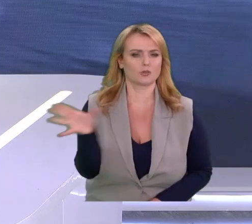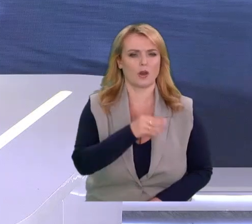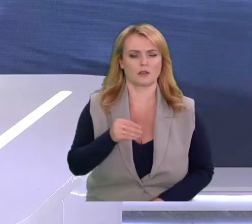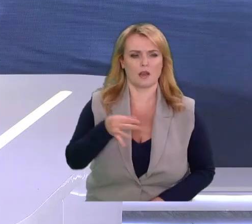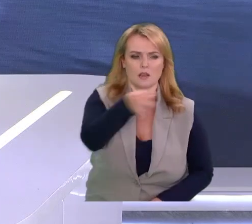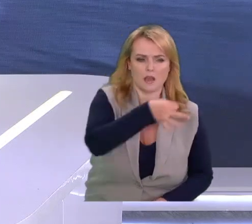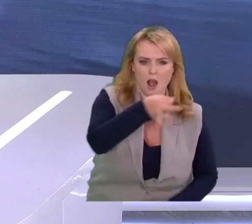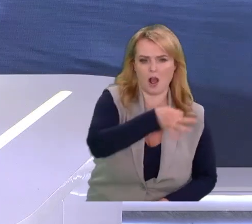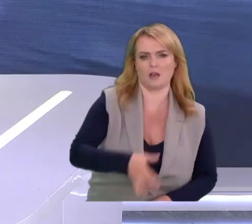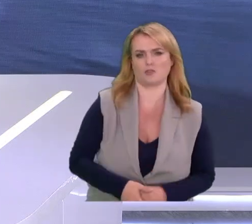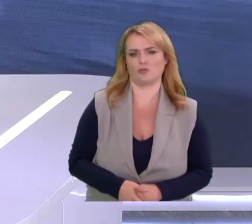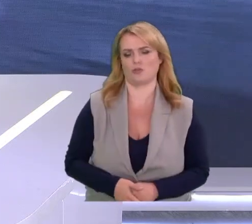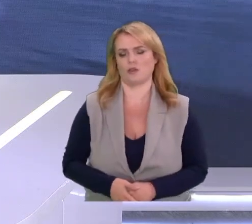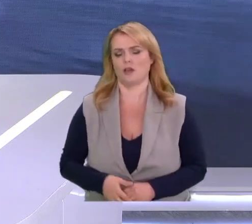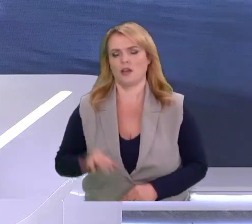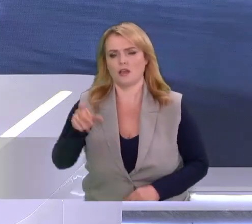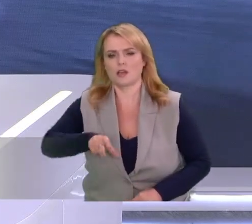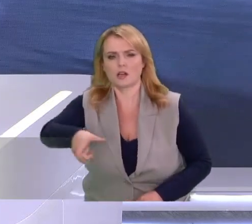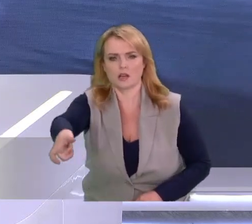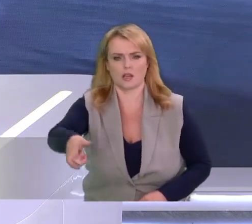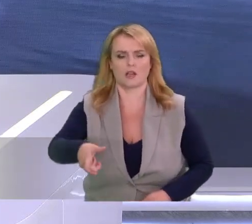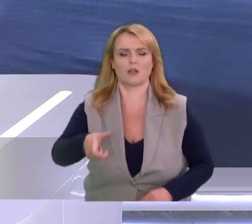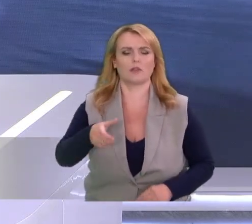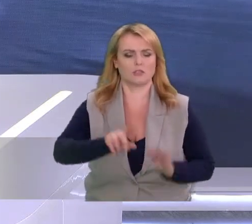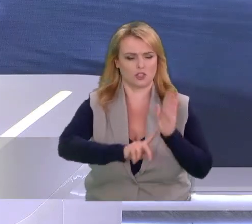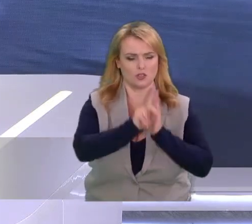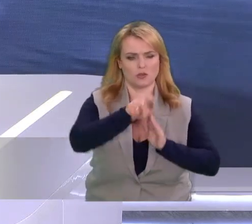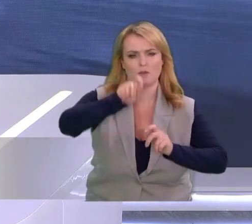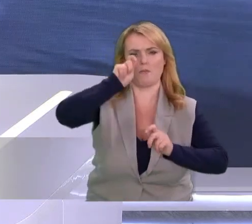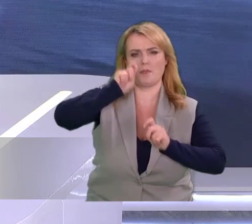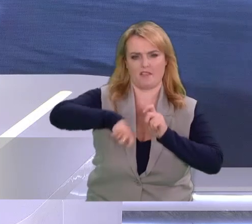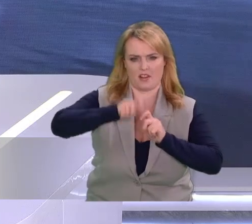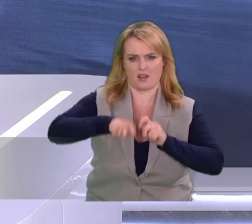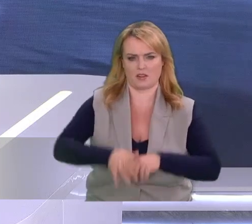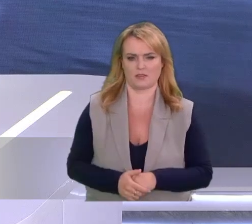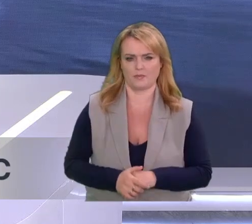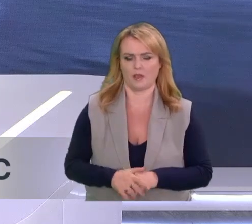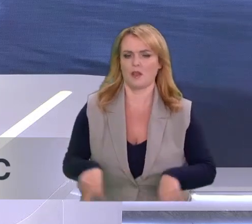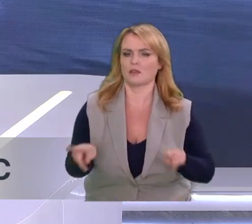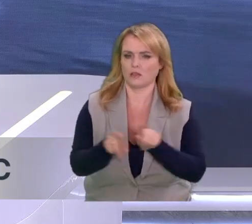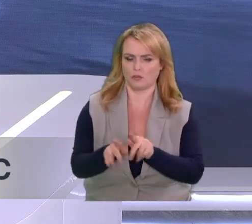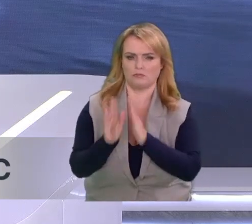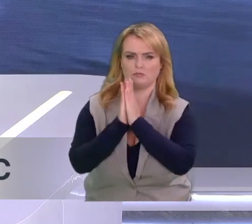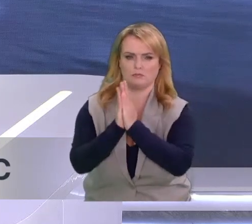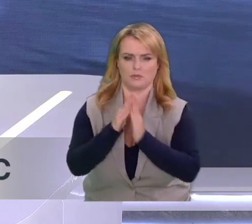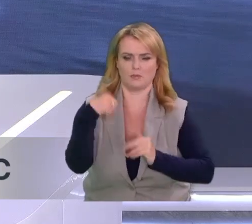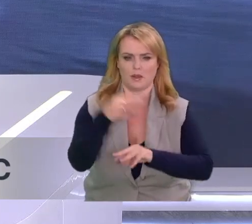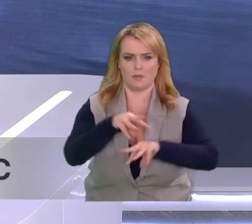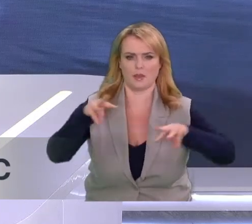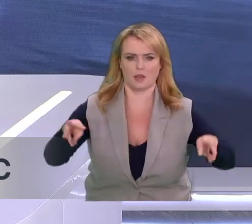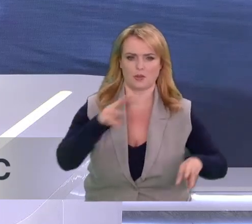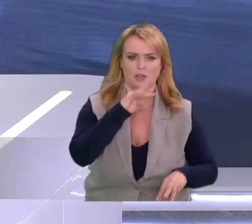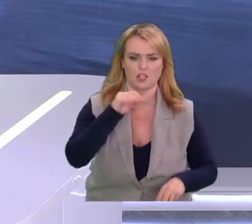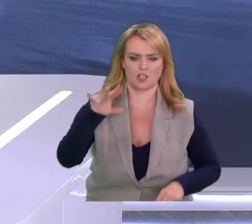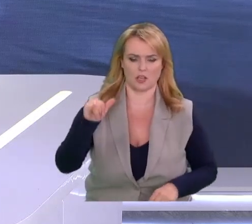Toate lacurile de acumulare și digurile din țară vor fi verificate. Solicitarea a fost făcută de premierul Dorin Răcean în debutul ședinței de guvern.